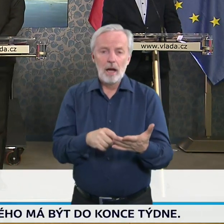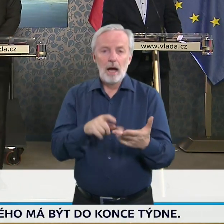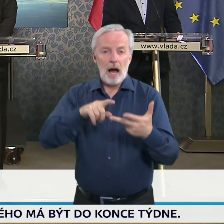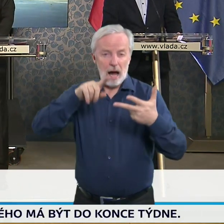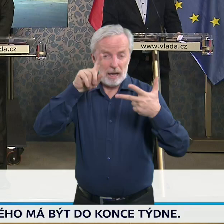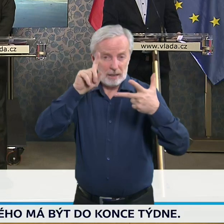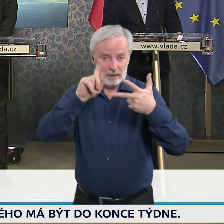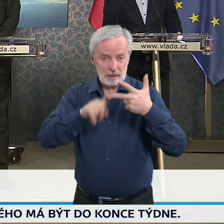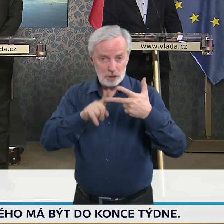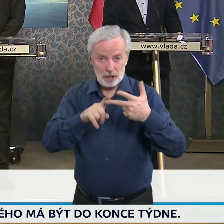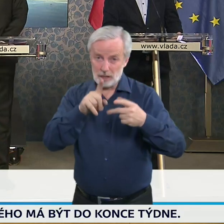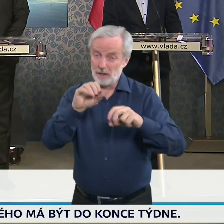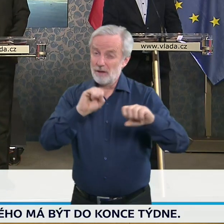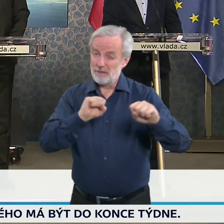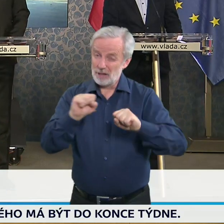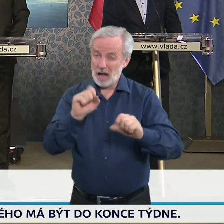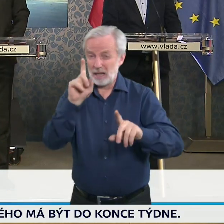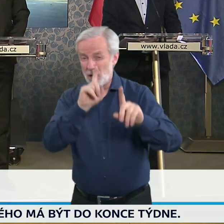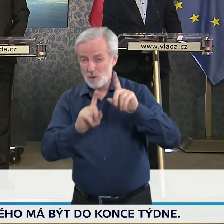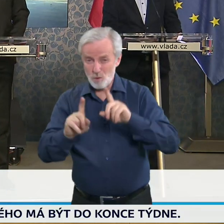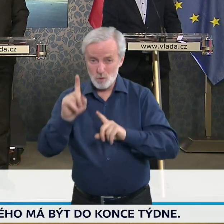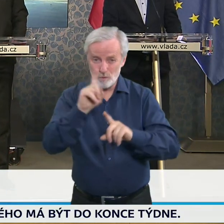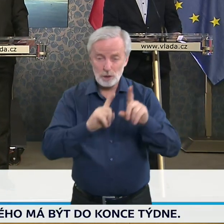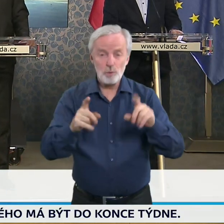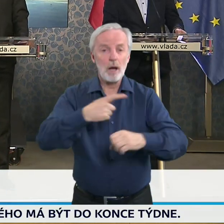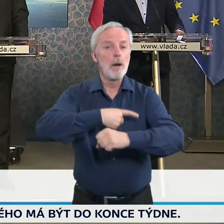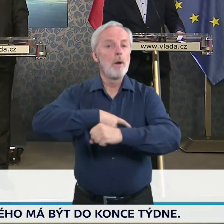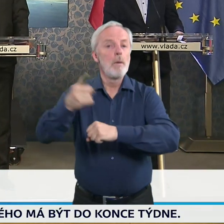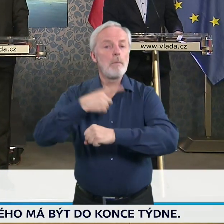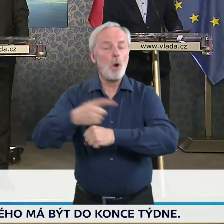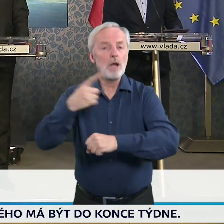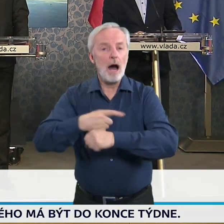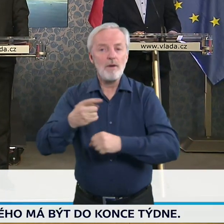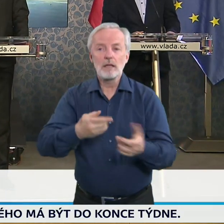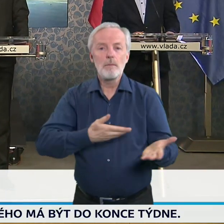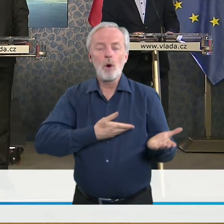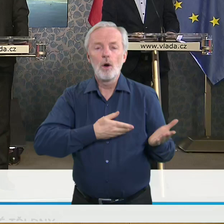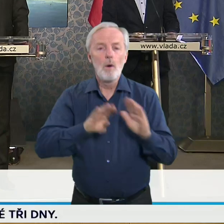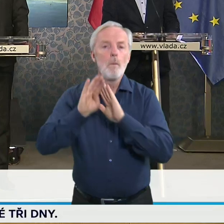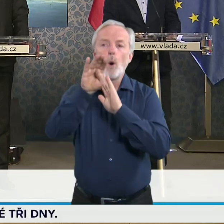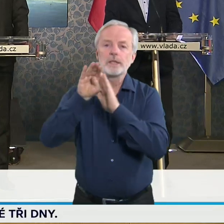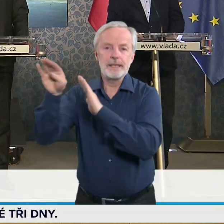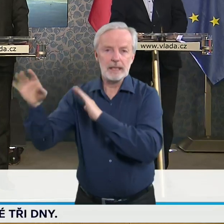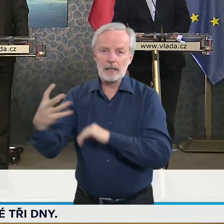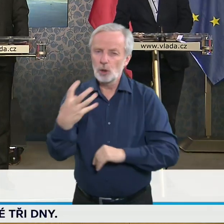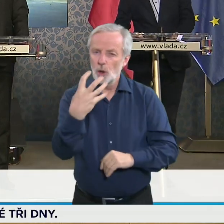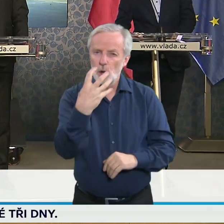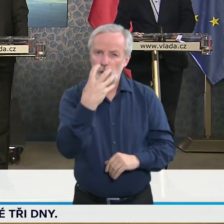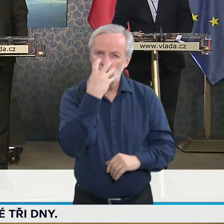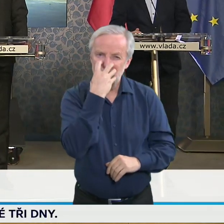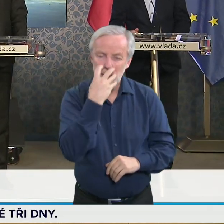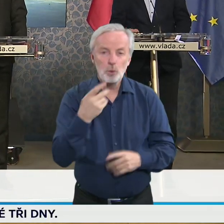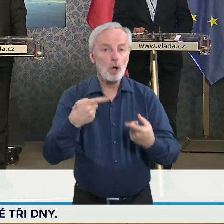neuvažuje vláda o nějaké distribuci respirátorů seniorům, nějakým způsobem, to je jedna věc. A potom pana